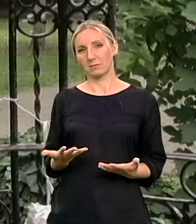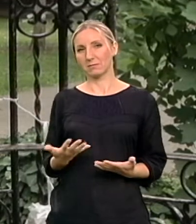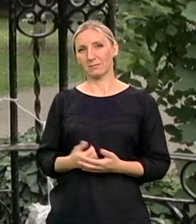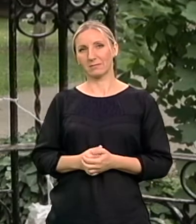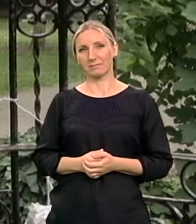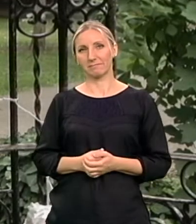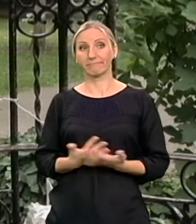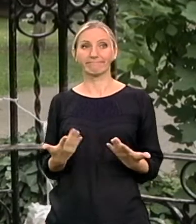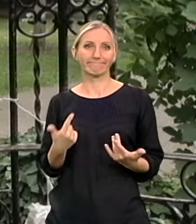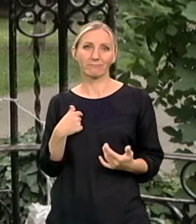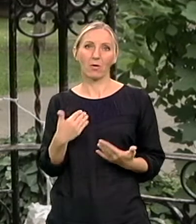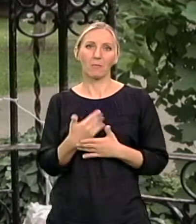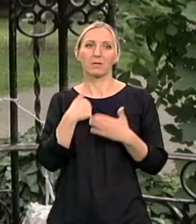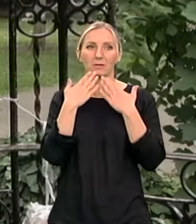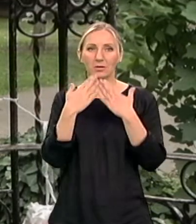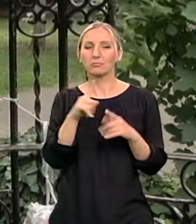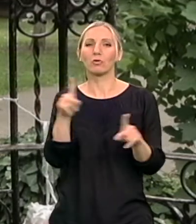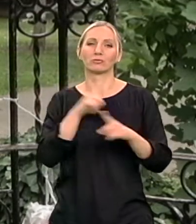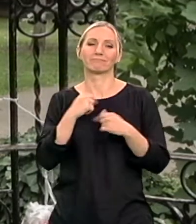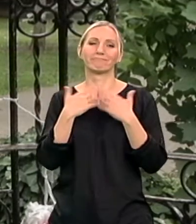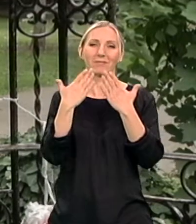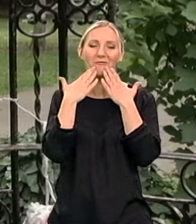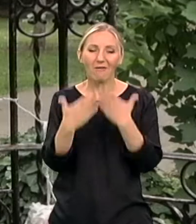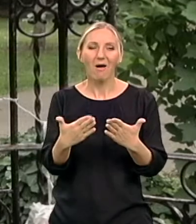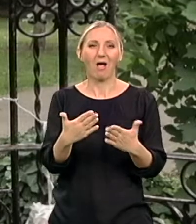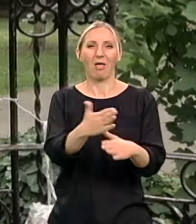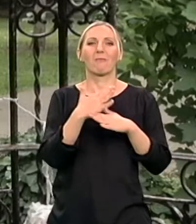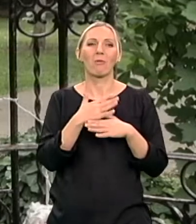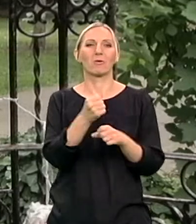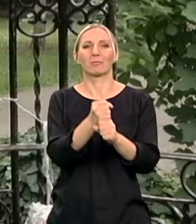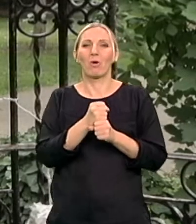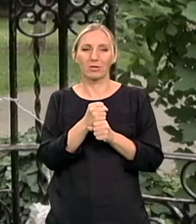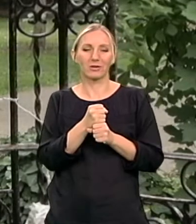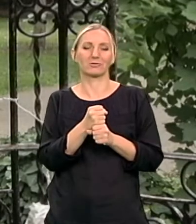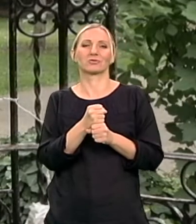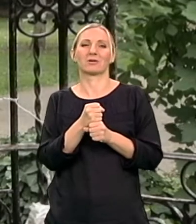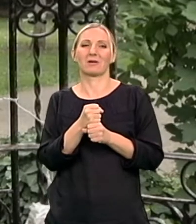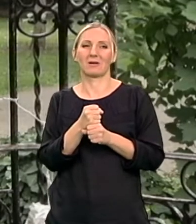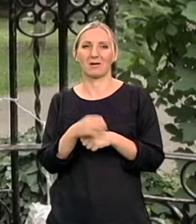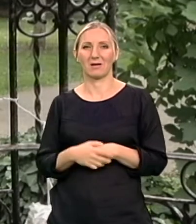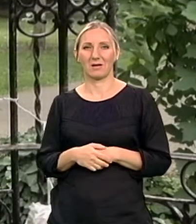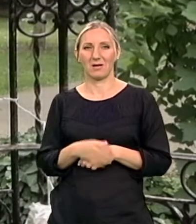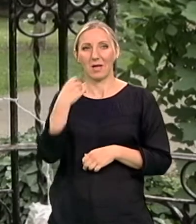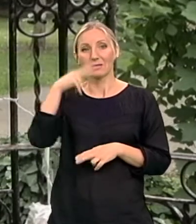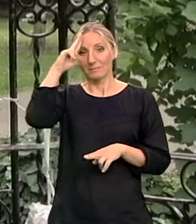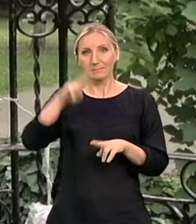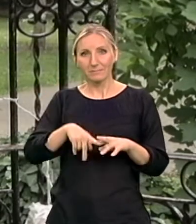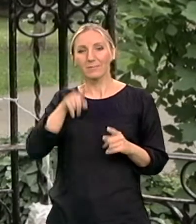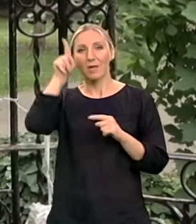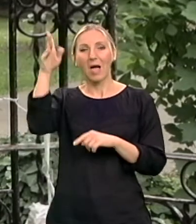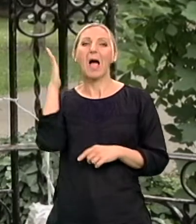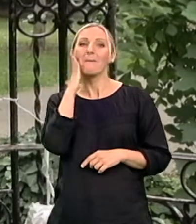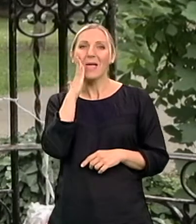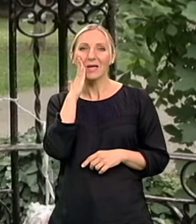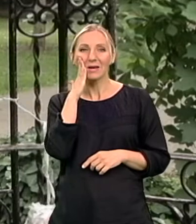Ali, eto ja kažem, za uvek ću biti zahvala na svoj pomoć i podršci koji sam i tada dobijala. I onda kada sam se odlučila da odem u Ameriku na